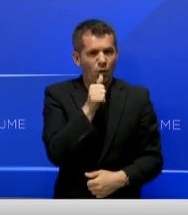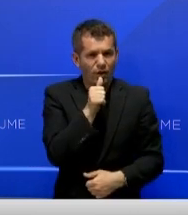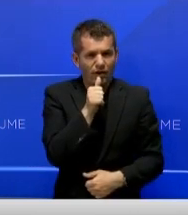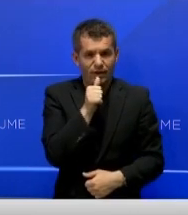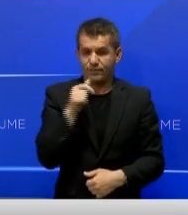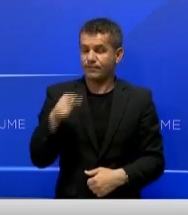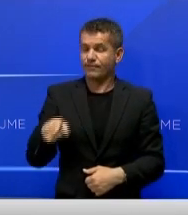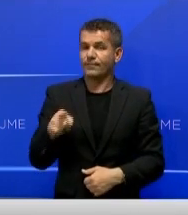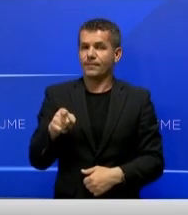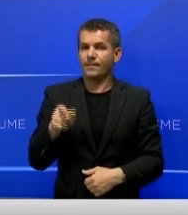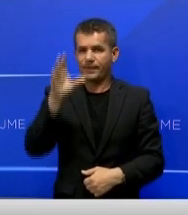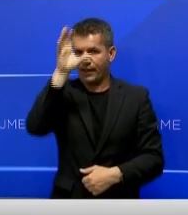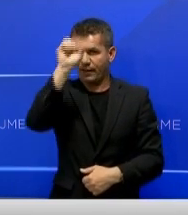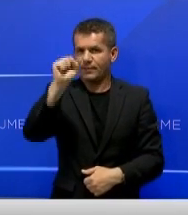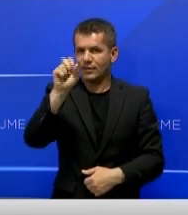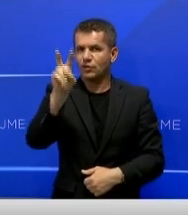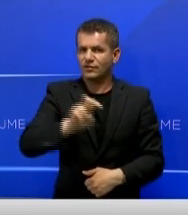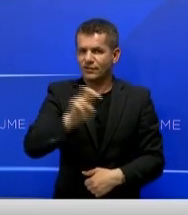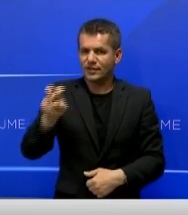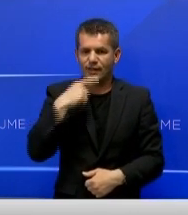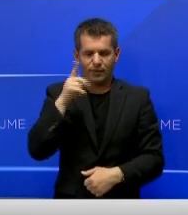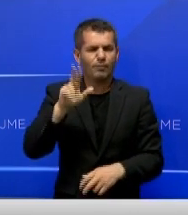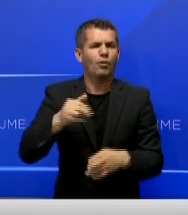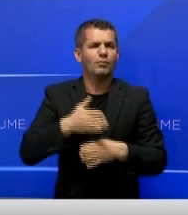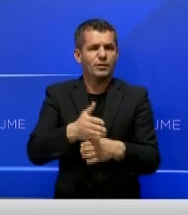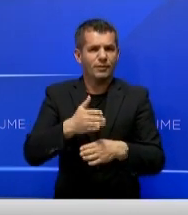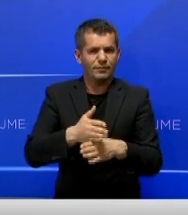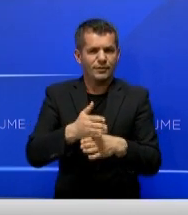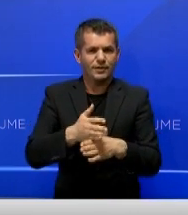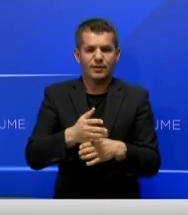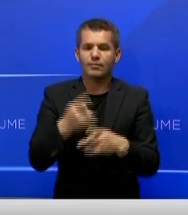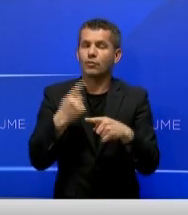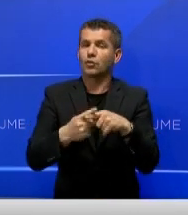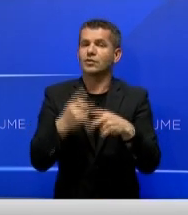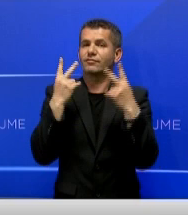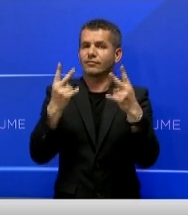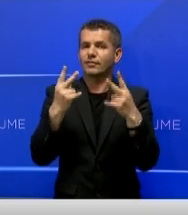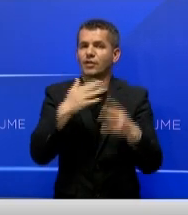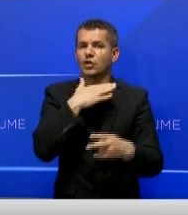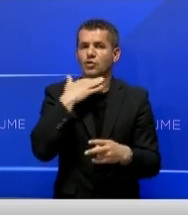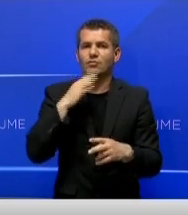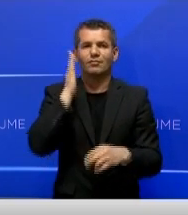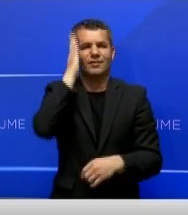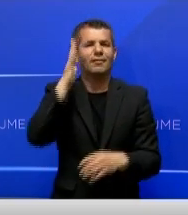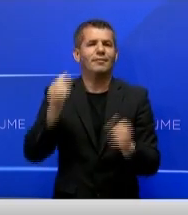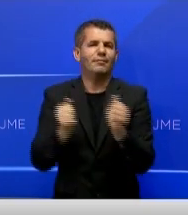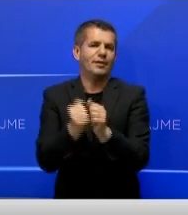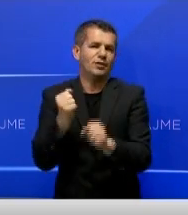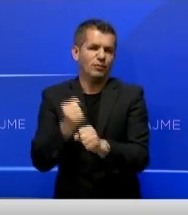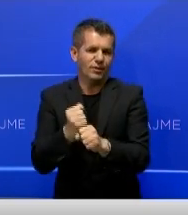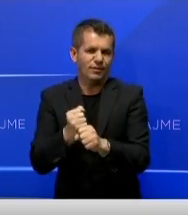Kolli ritheksoj në bështetjene Zvitrës për vendin ton dhe rëndësine intensifikimit të bashkëpunimit.